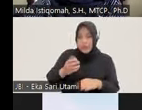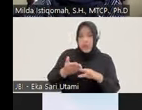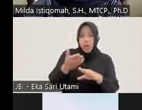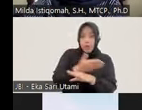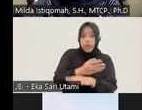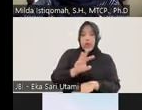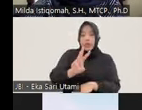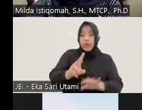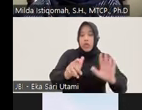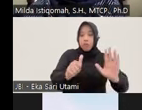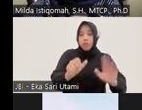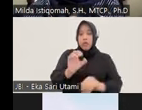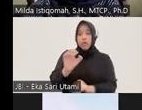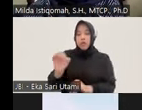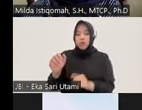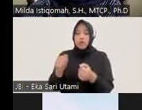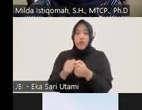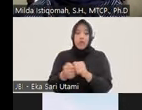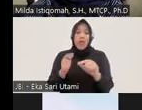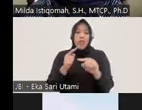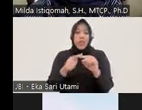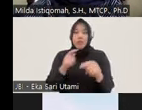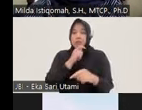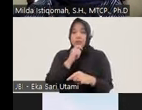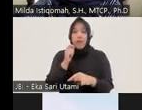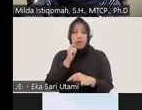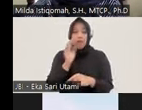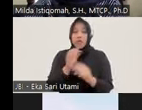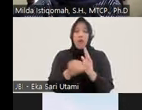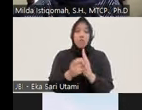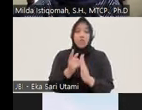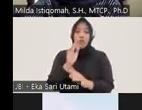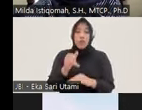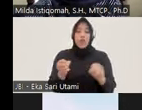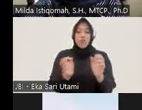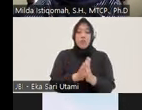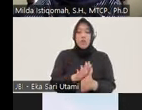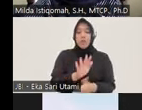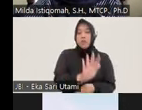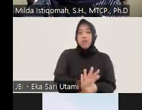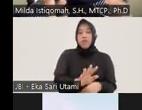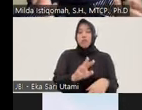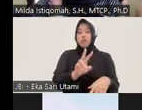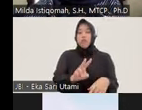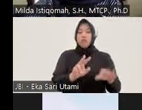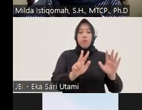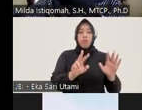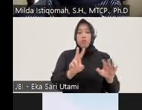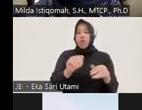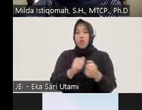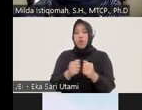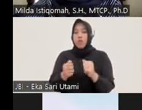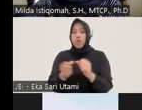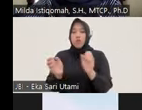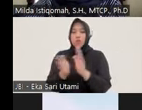.600 perkara nah ini tapi sayangnya memang tidak dimunculkan ya dari 5.200 sekian perkara ini berapa